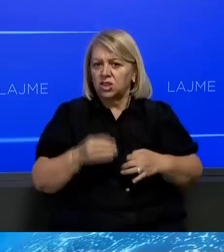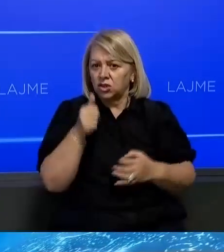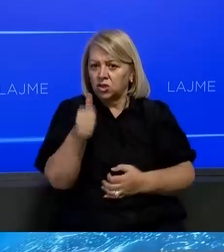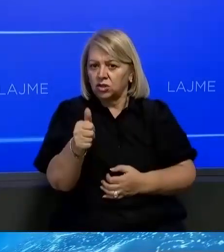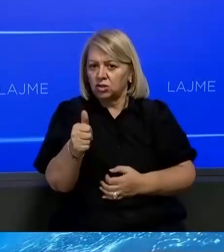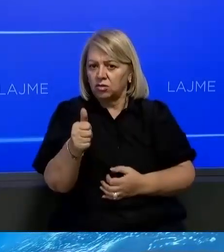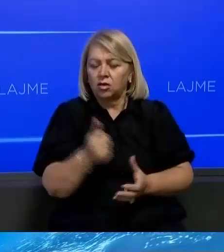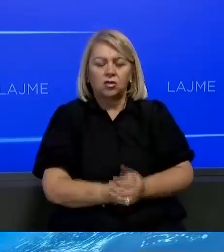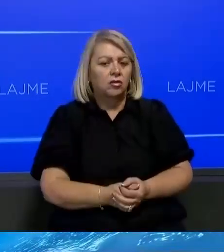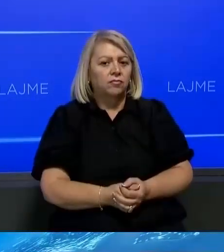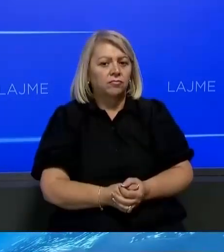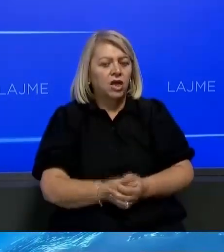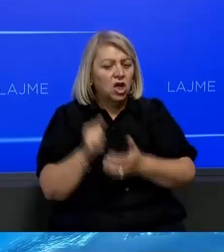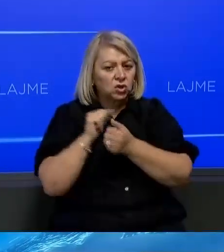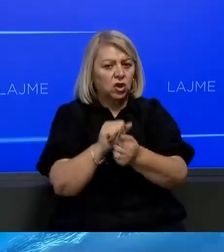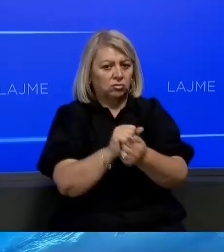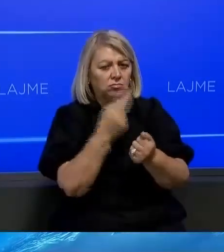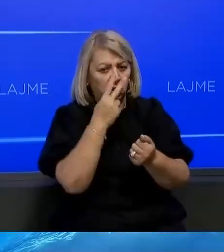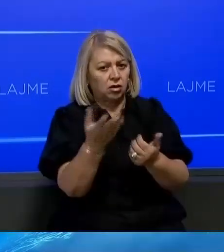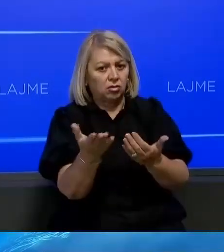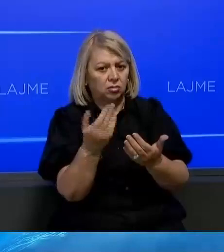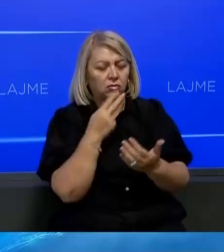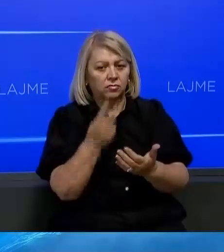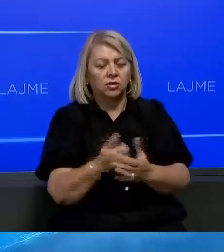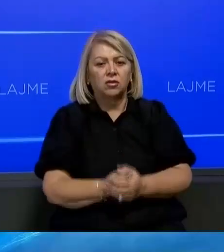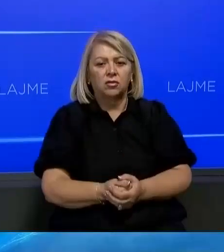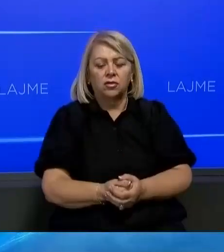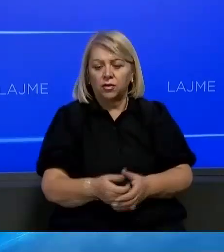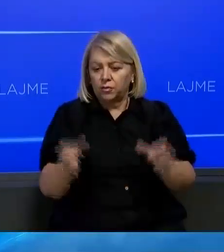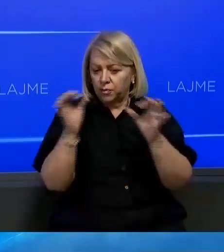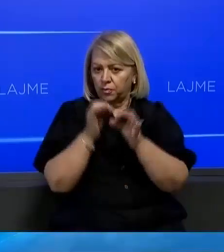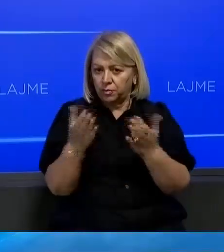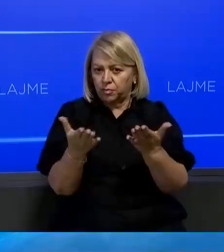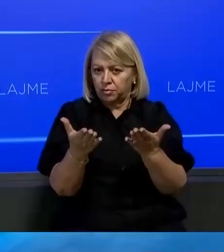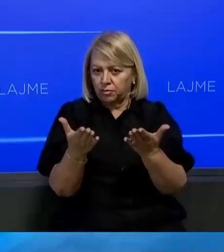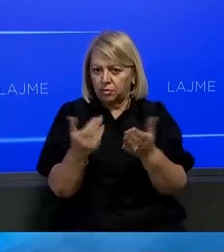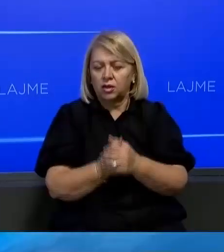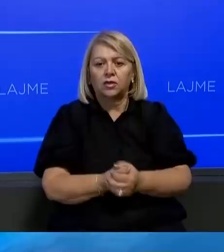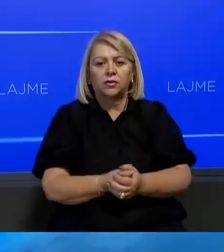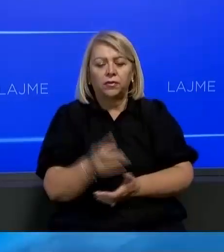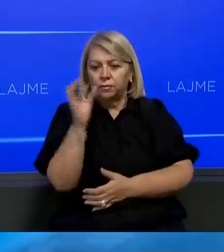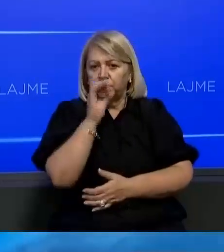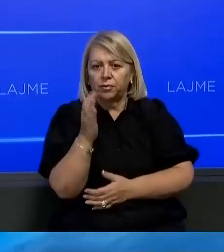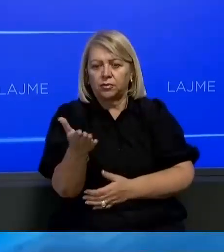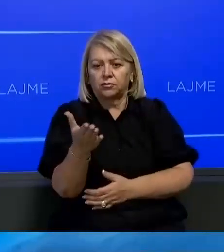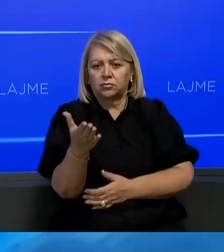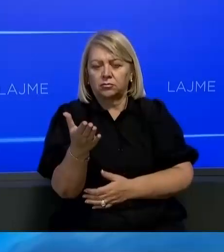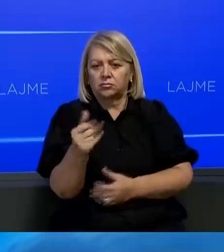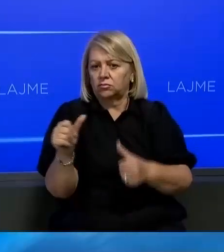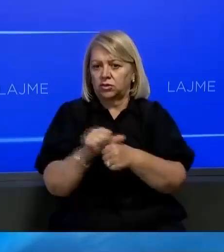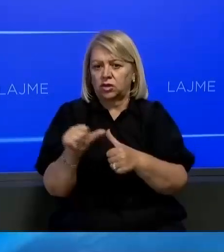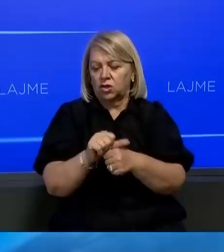i përkasi historis ju e asë nuk i shlueni dot, asë nuk i shbëri dot, asë nuk i mbuloni dot.